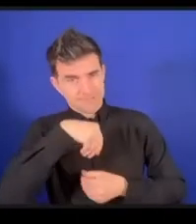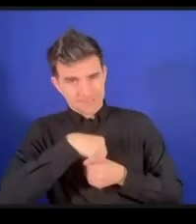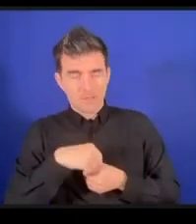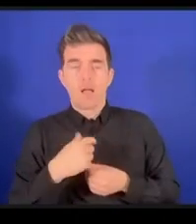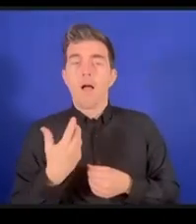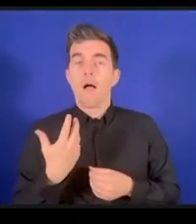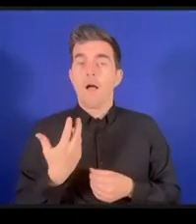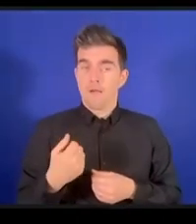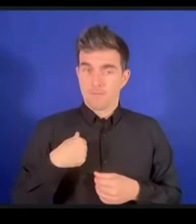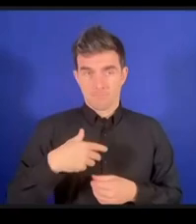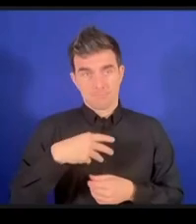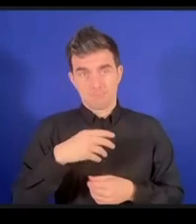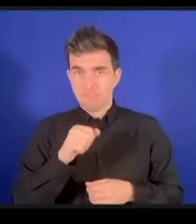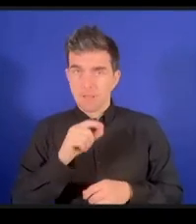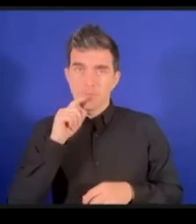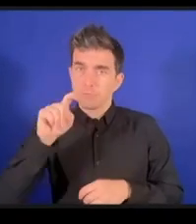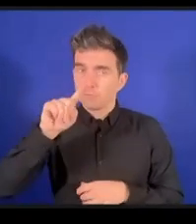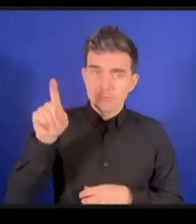質問ですけれども